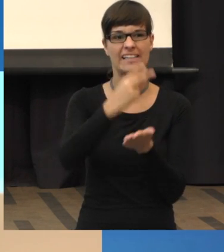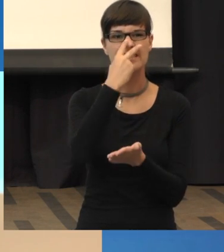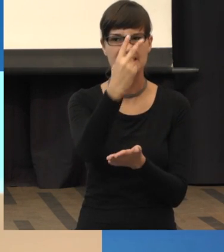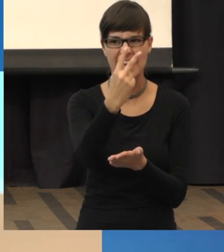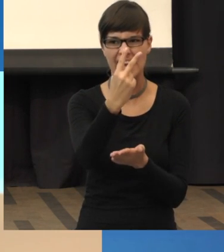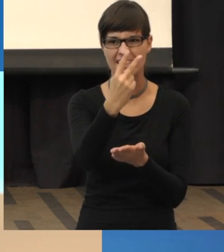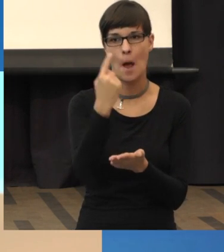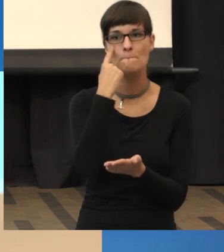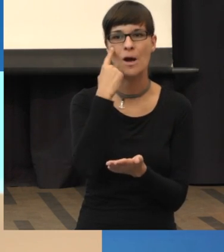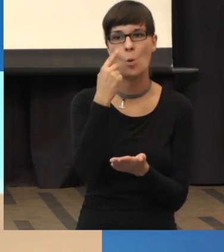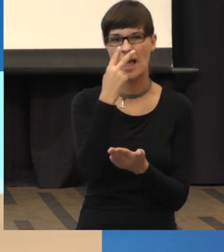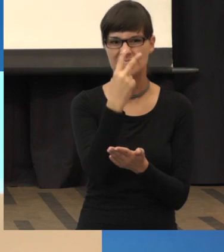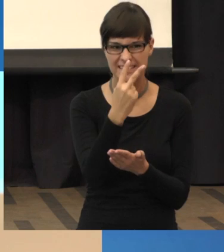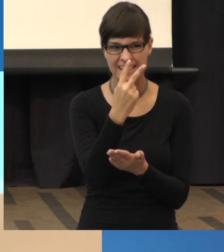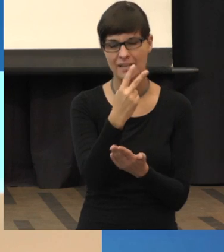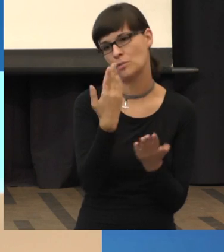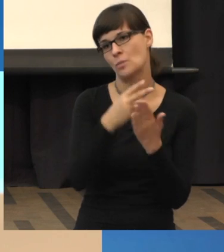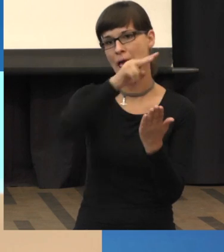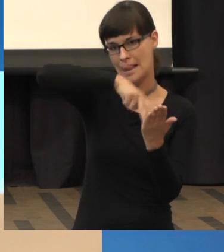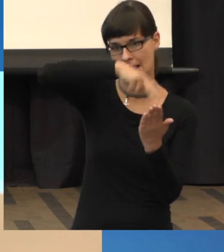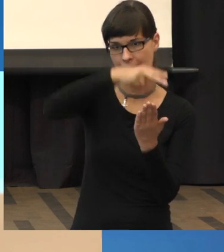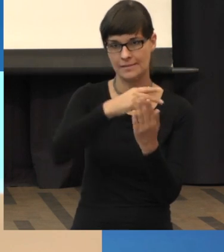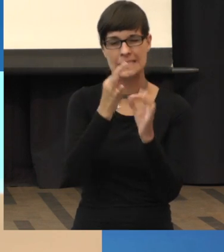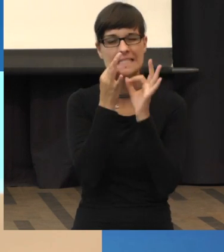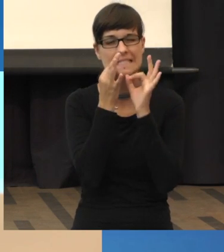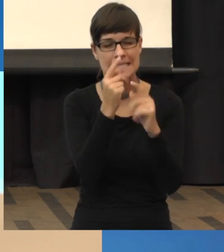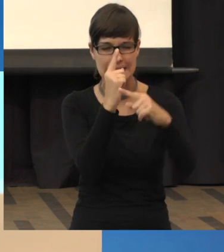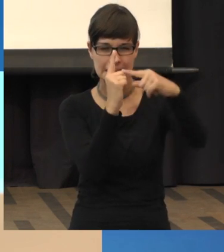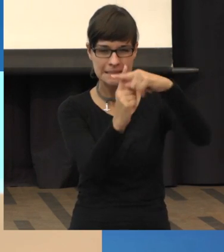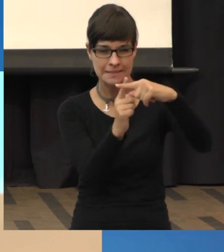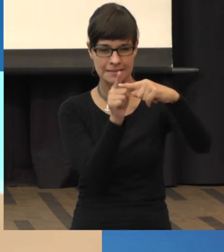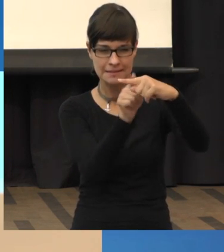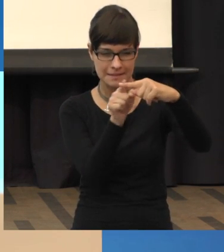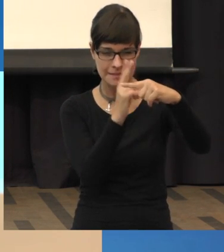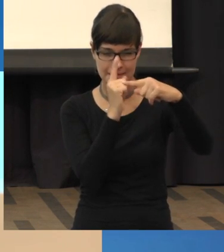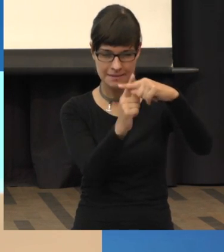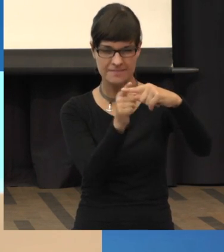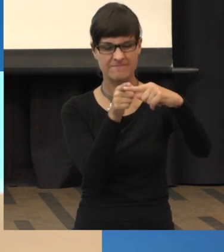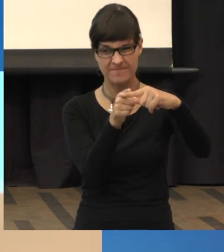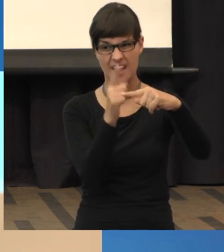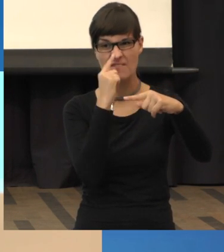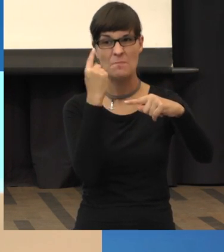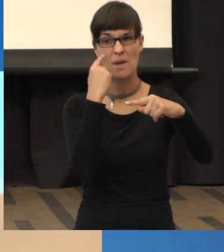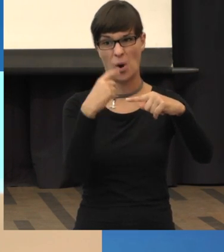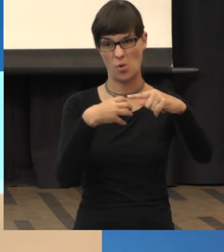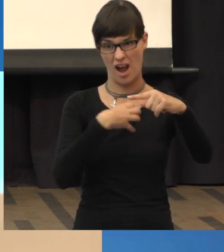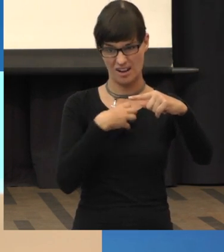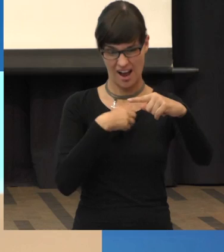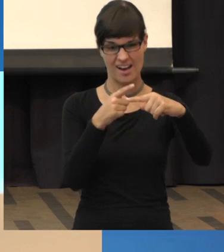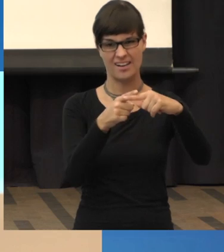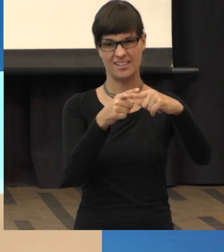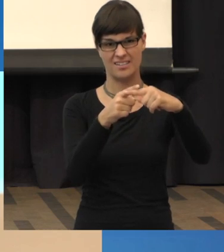Lesen, das, was ich gerade angucke, das kritische Detail, das geht verloren bei der Makuladegeneration. Drumherum,